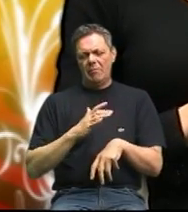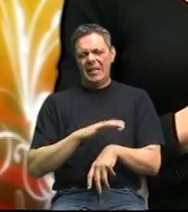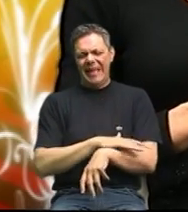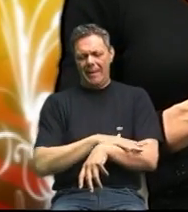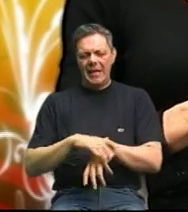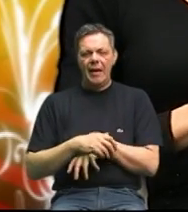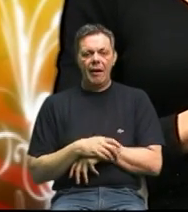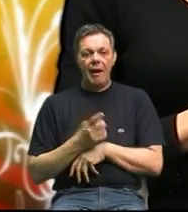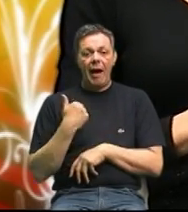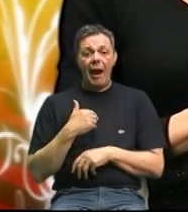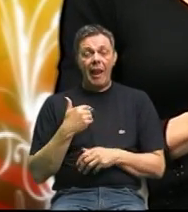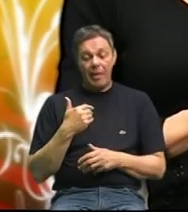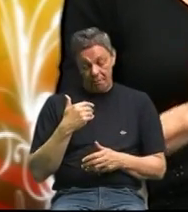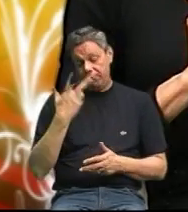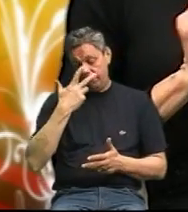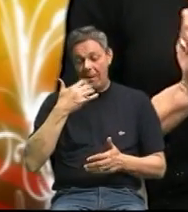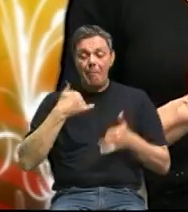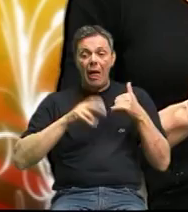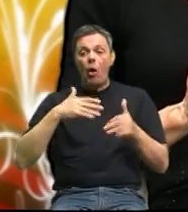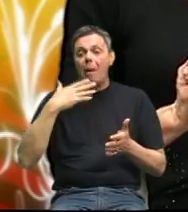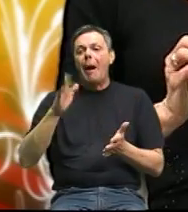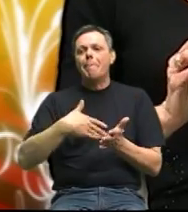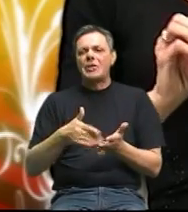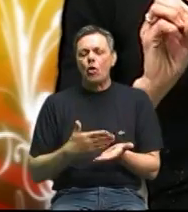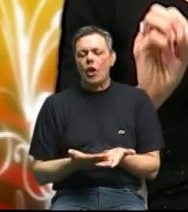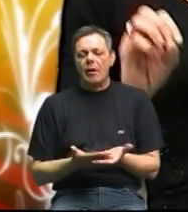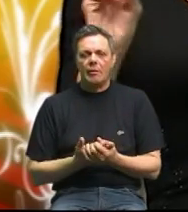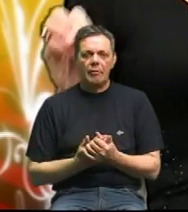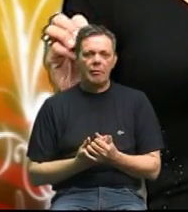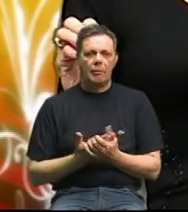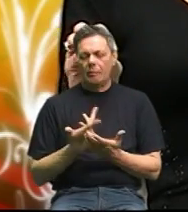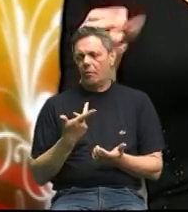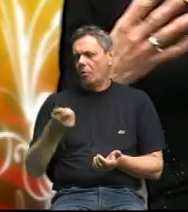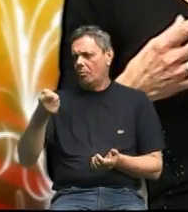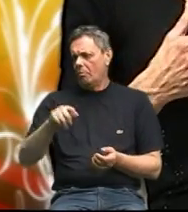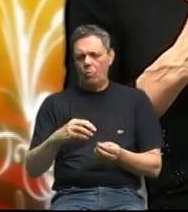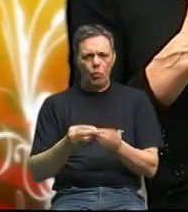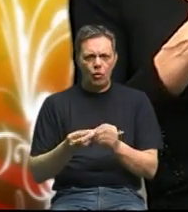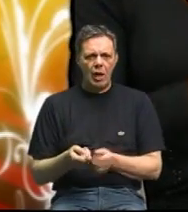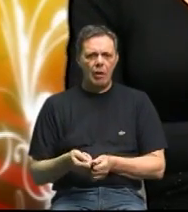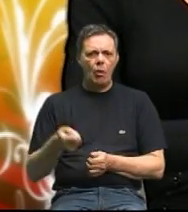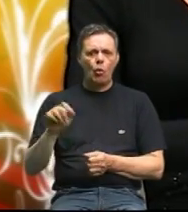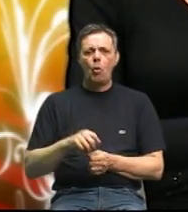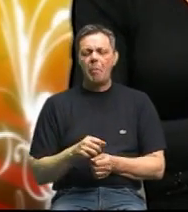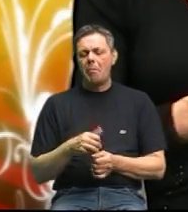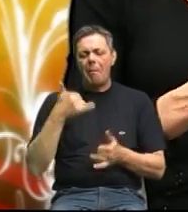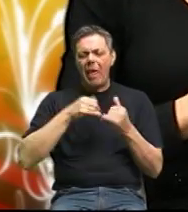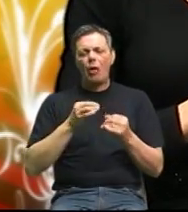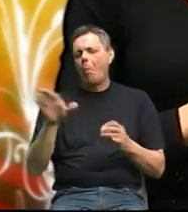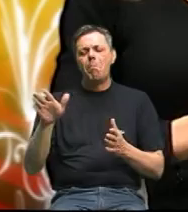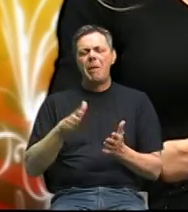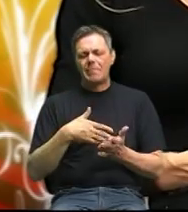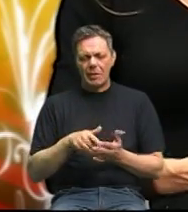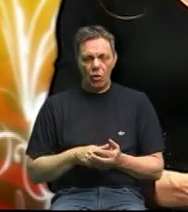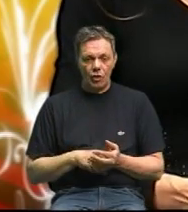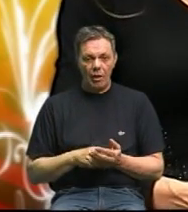ali mlijeko ima masnoće dobro kažem odem u prodavnice kupim bez masnoće mlijeko možem